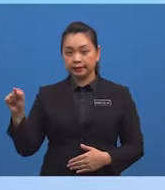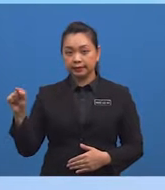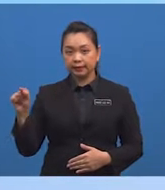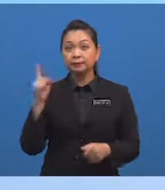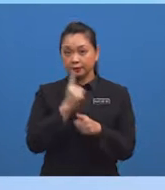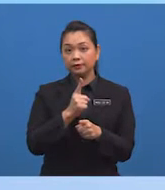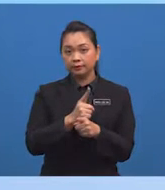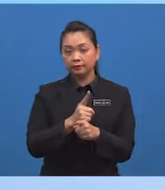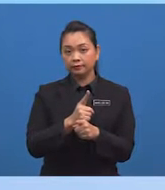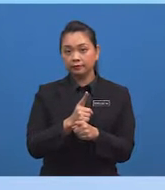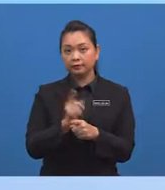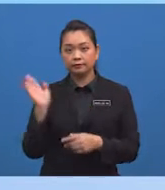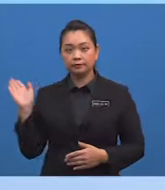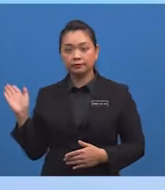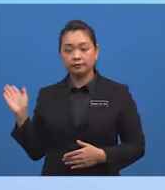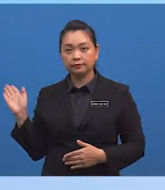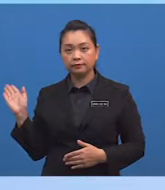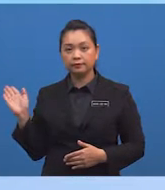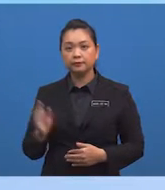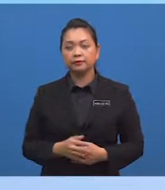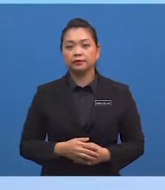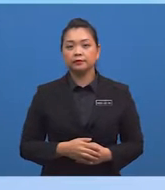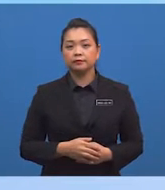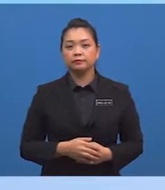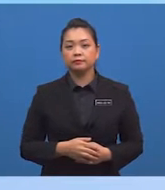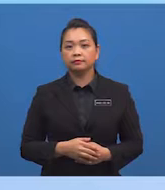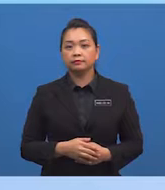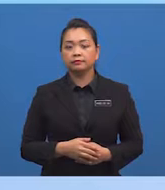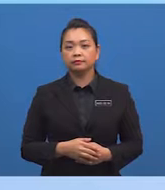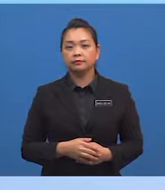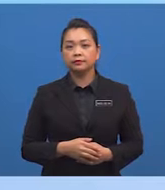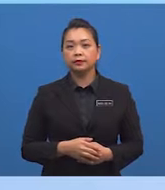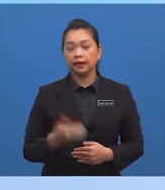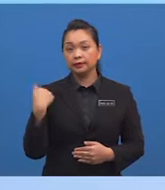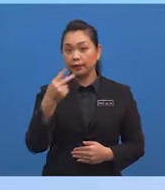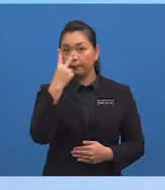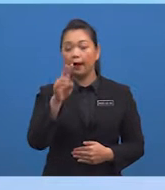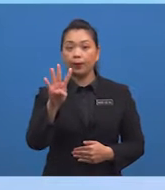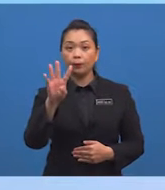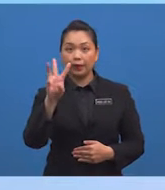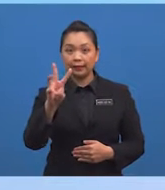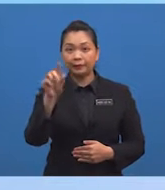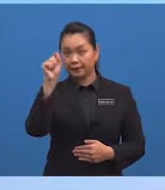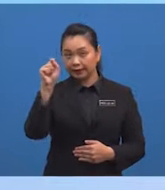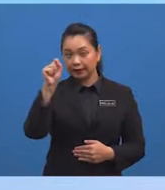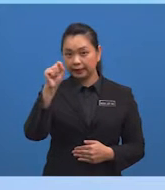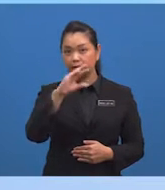boleh lihat terbentuknya imej huruf Z iaitu 46 darjah